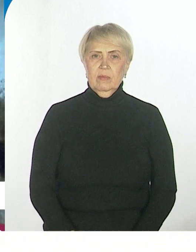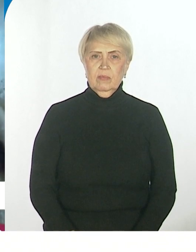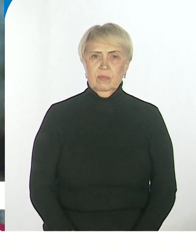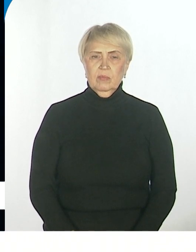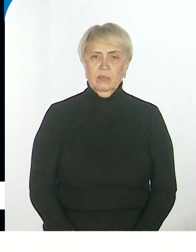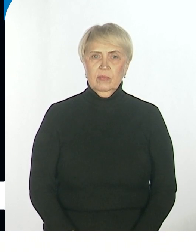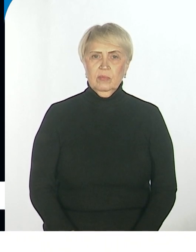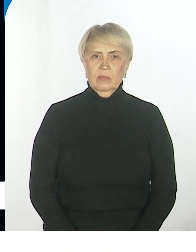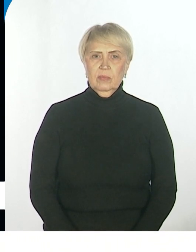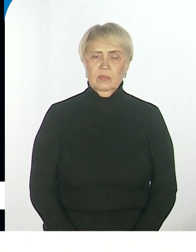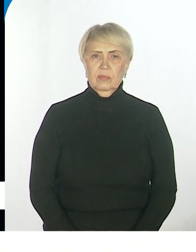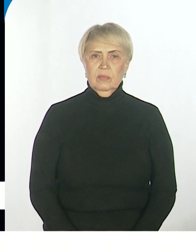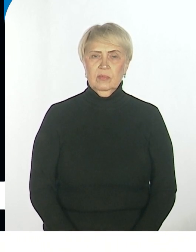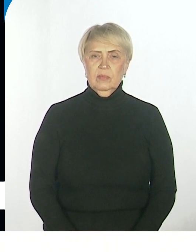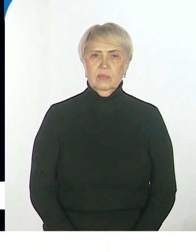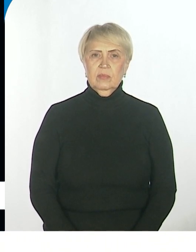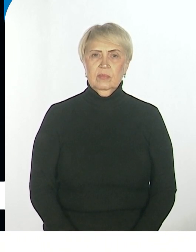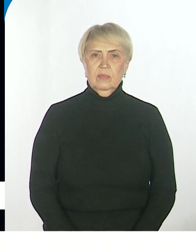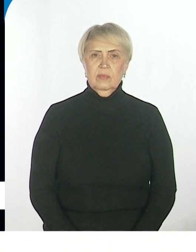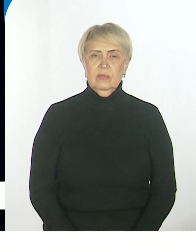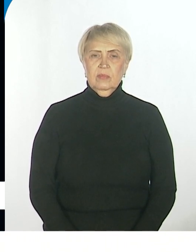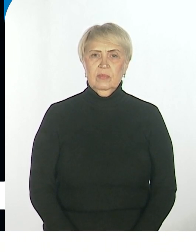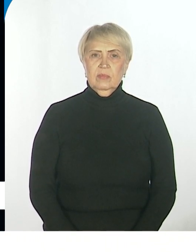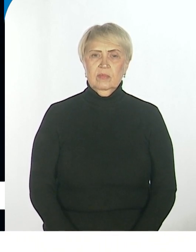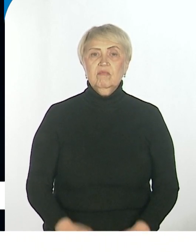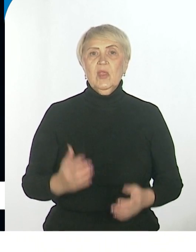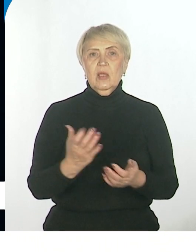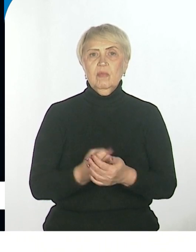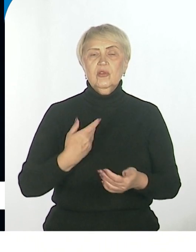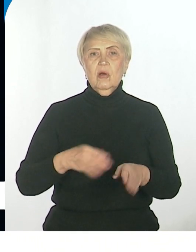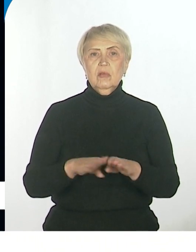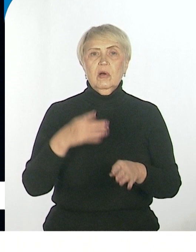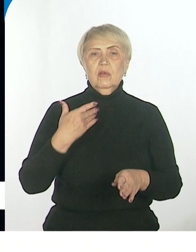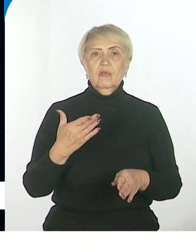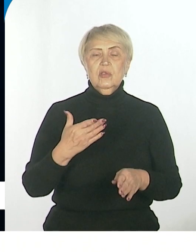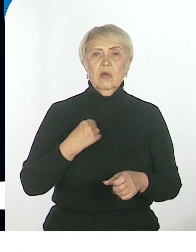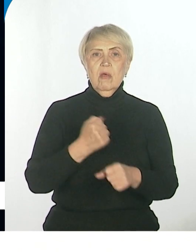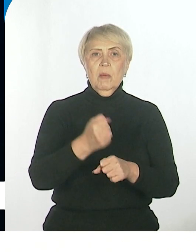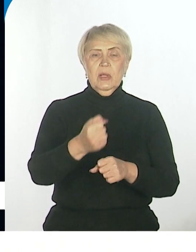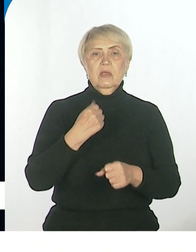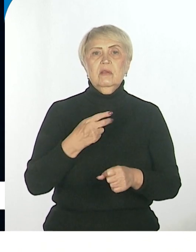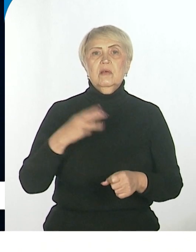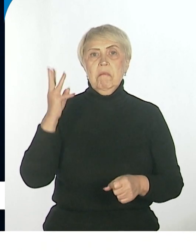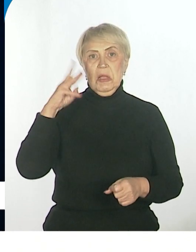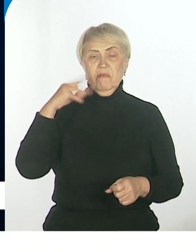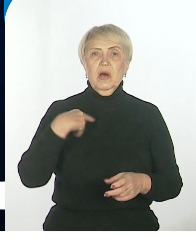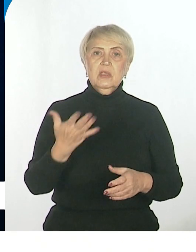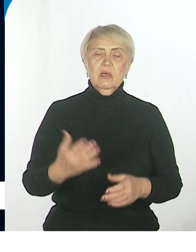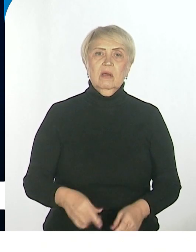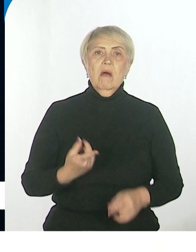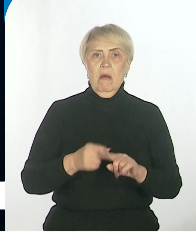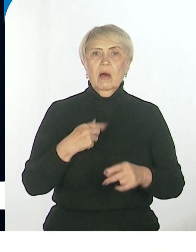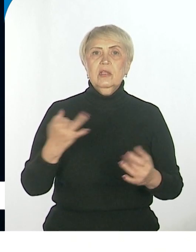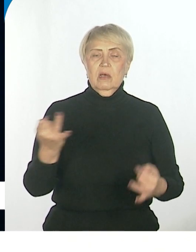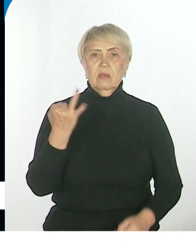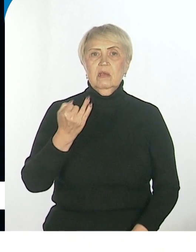Ну, то есть получается, что, в общем-то, такая еще дополнительная мотивация уже непосредственно там, то есть это интересно,